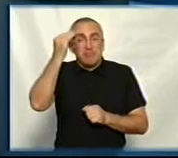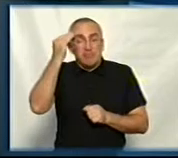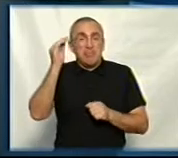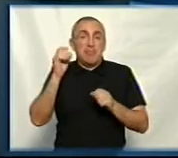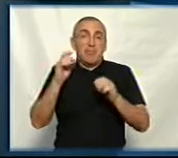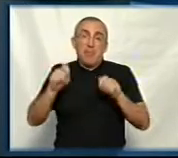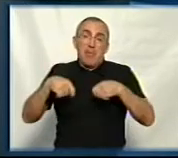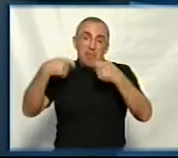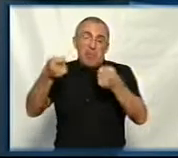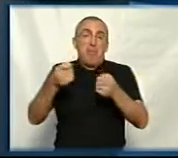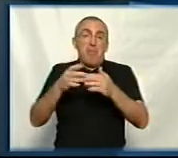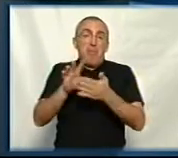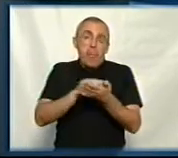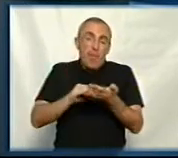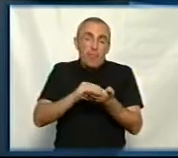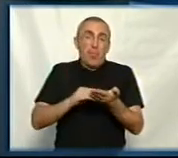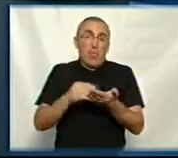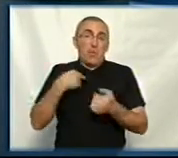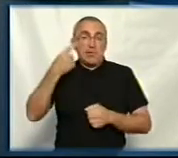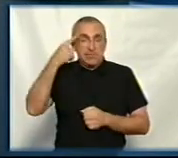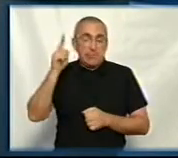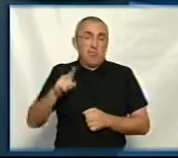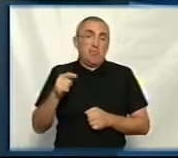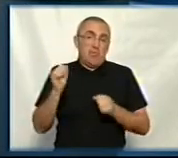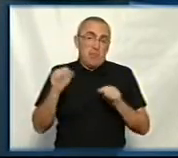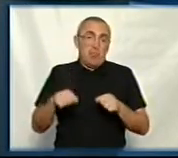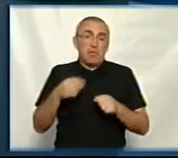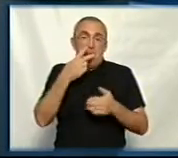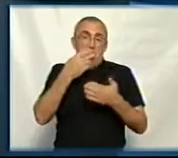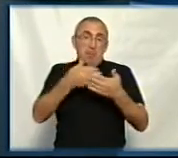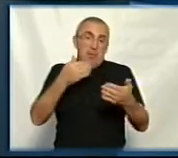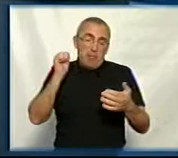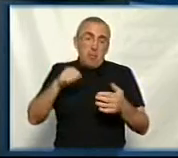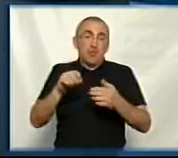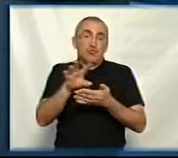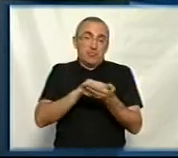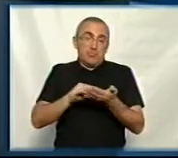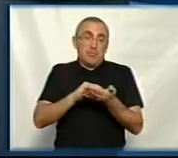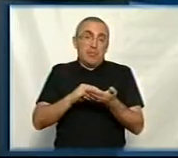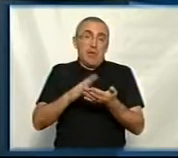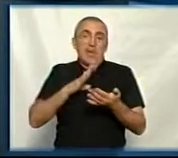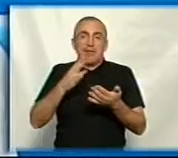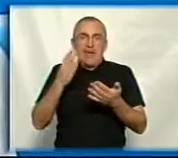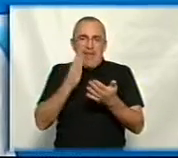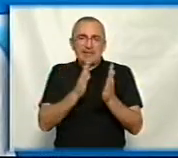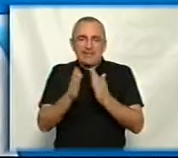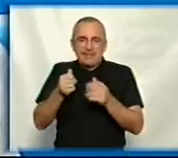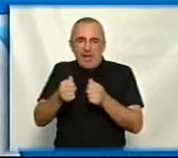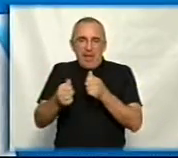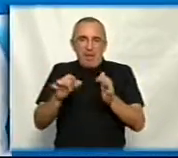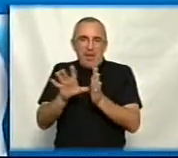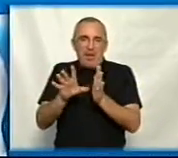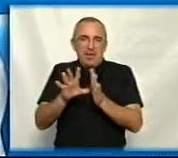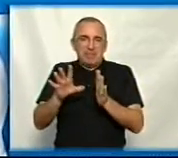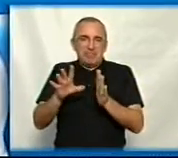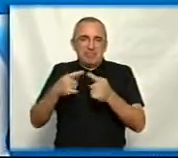справді, винести повторний раз. Я наскільки знаю, це можна, ну, якось передбачено, можна винести ще раз, якщо, справді, збій в системі. Але